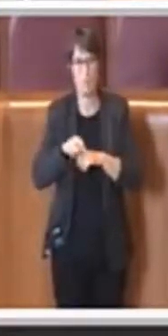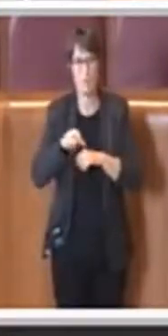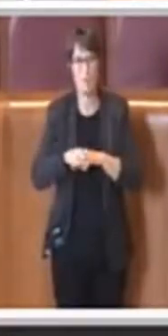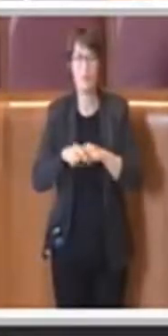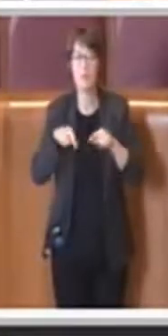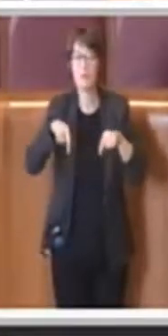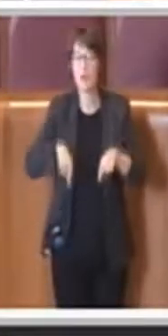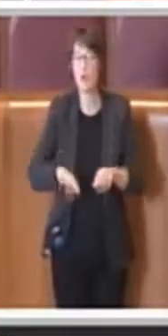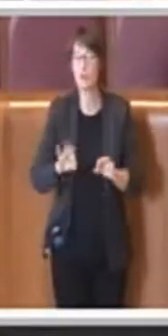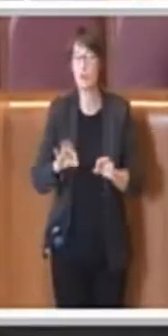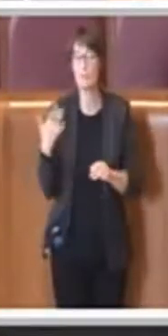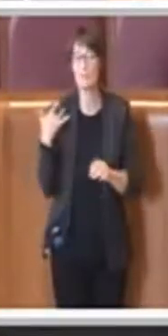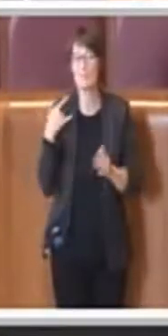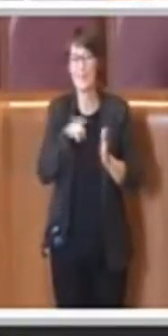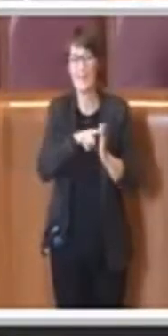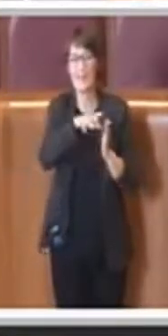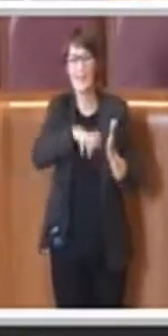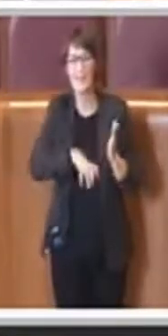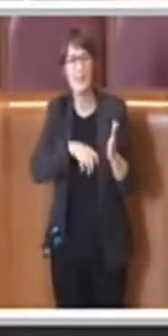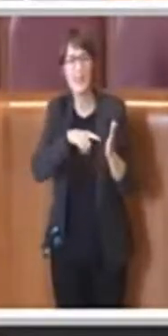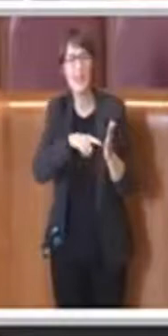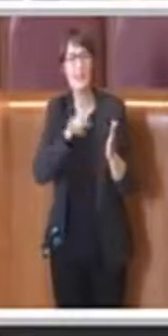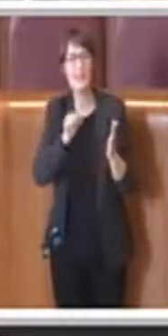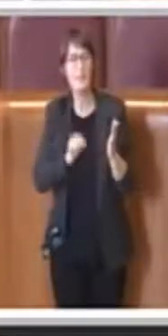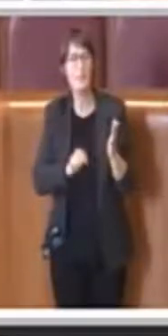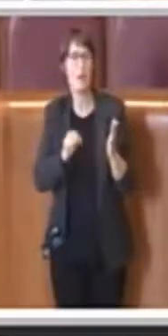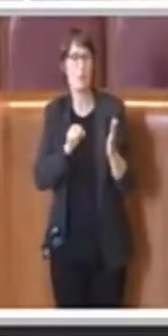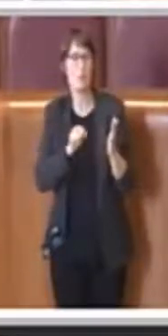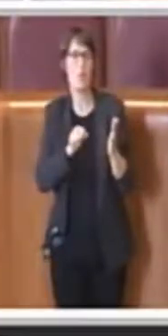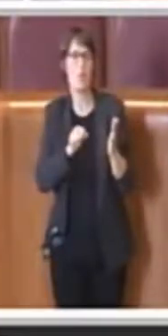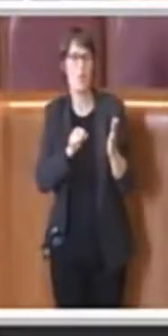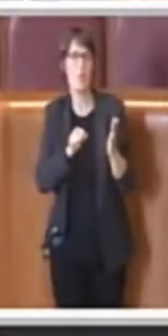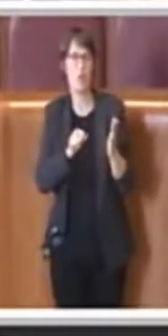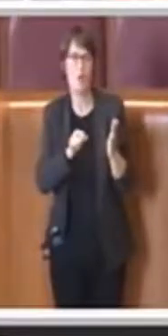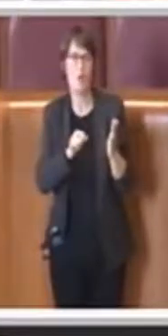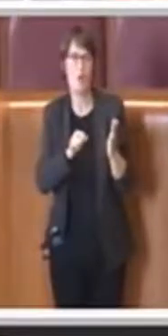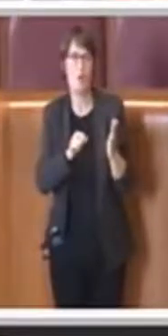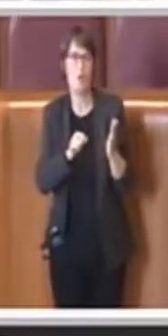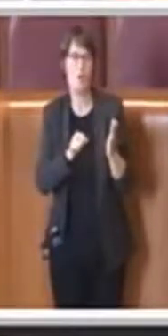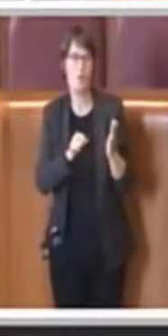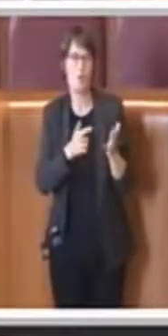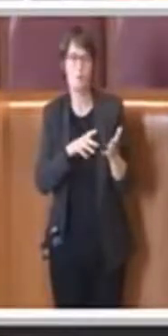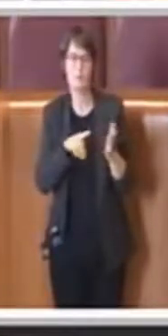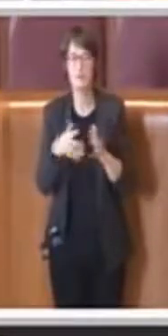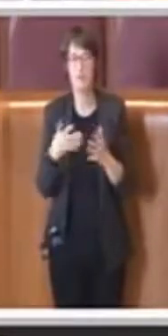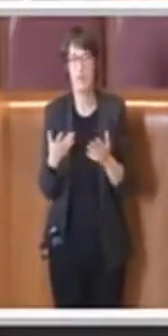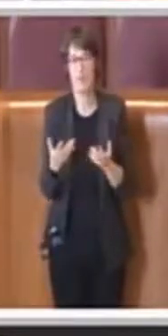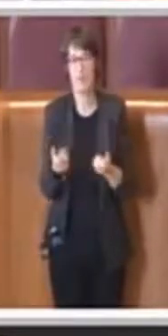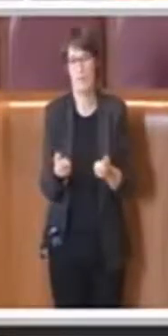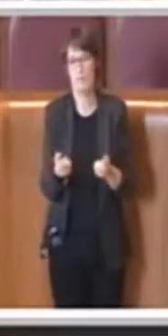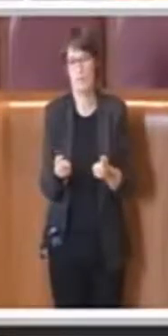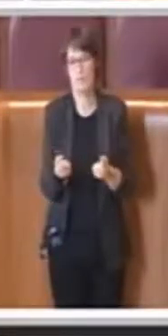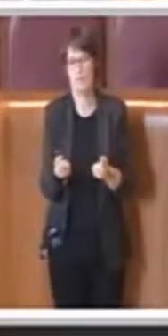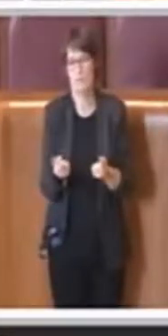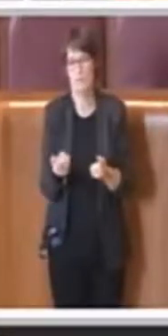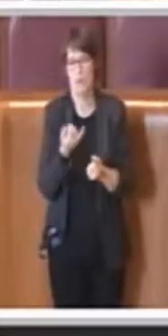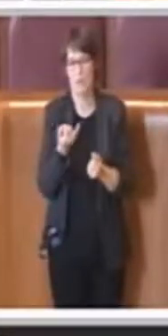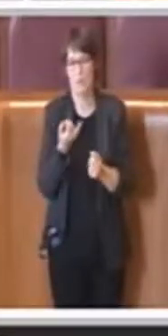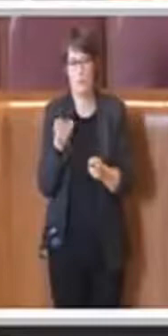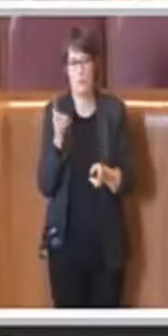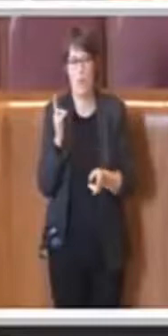delibera potrà trovare certamente attuazione o comunque una più precisa attuazione si vorrà ovviamente